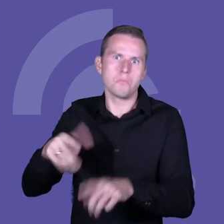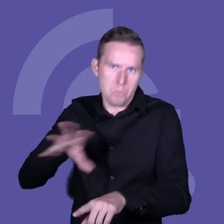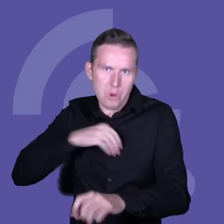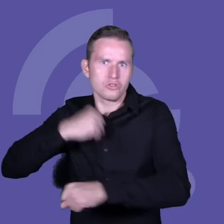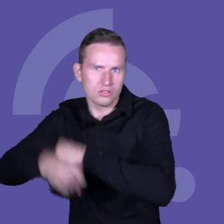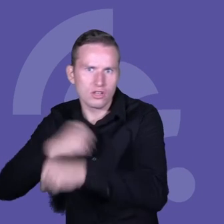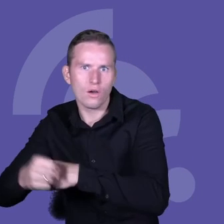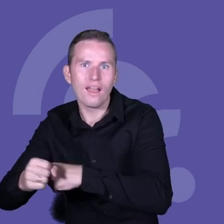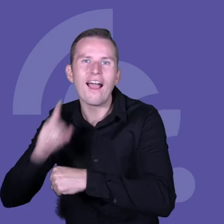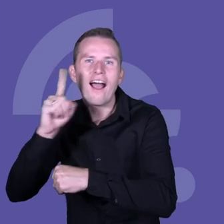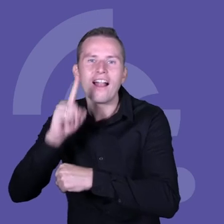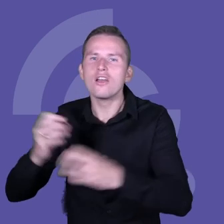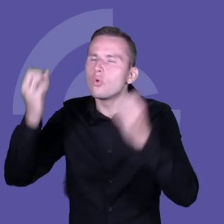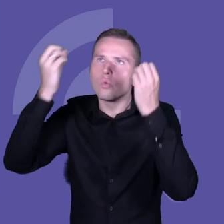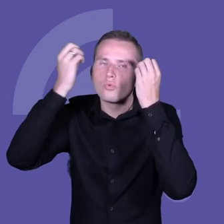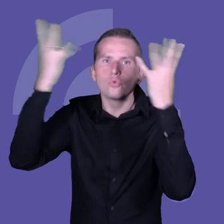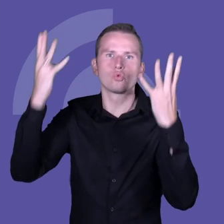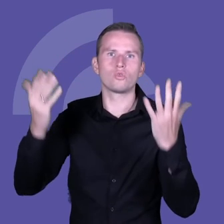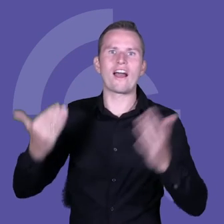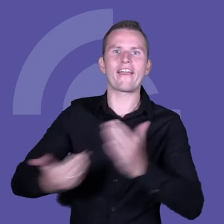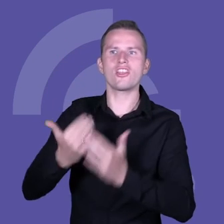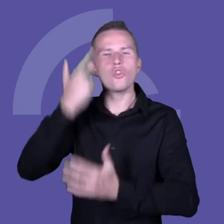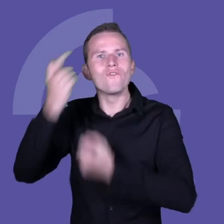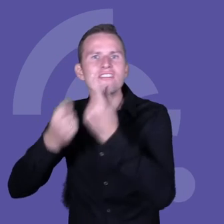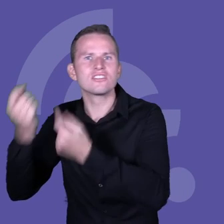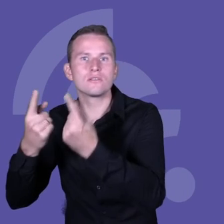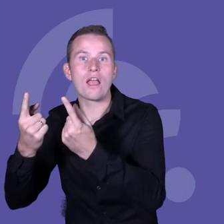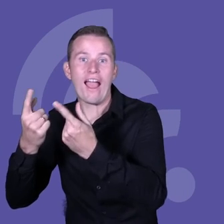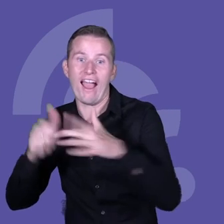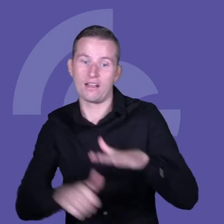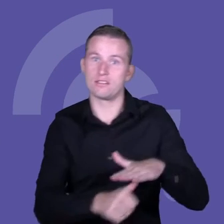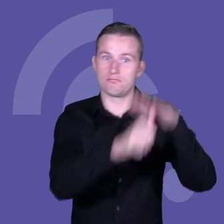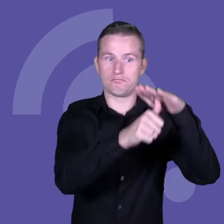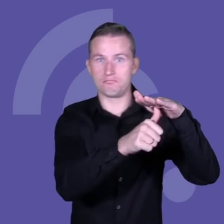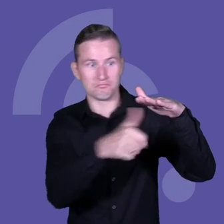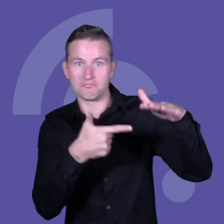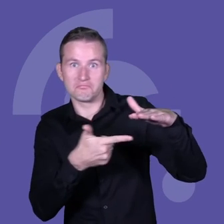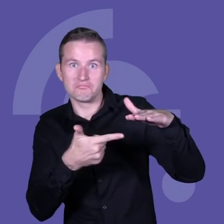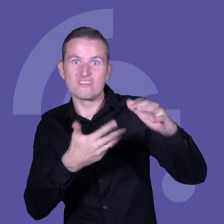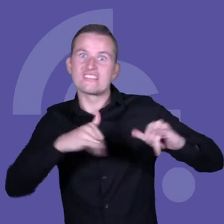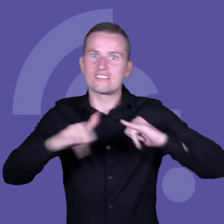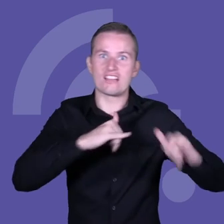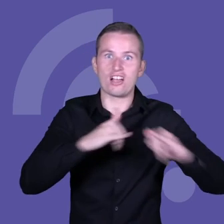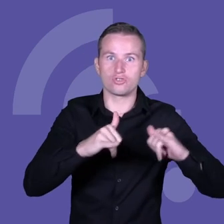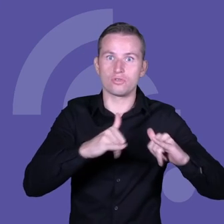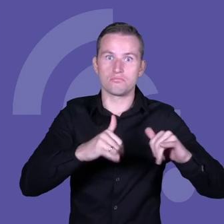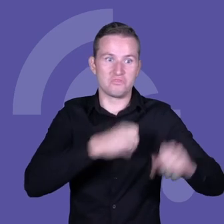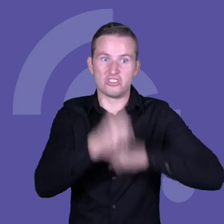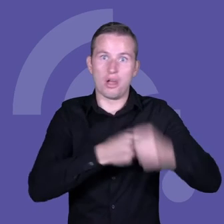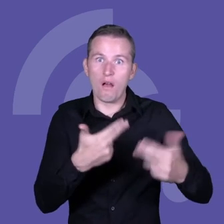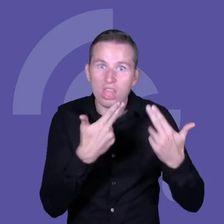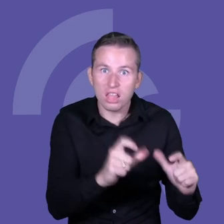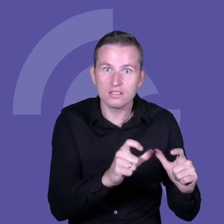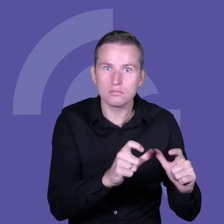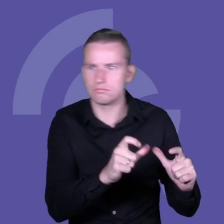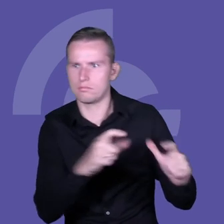innowacyjności nie idzie z góry, nie idzie od lidera, od zarządu, to bardzo trudno jest w takiej organizacji być innowacyjnym, bo